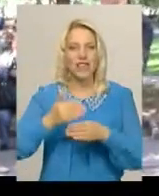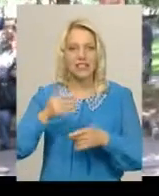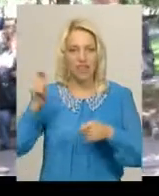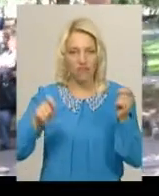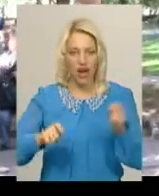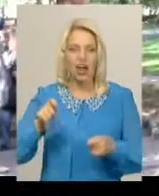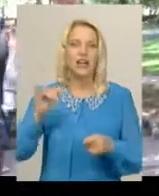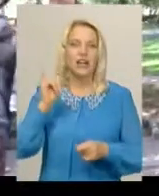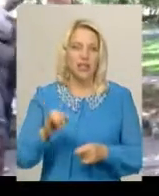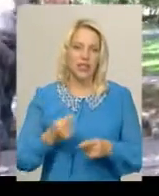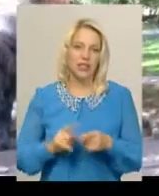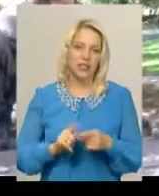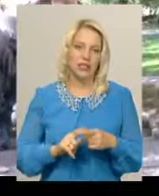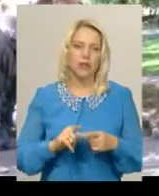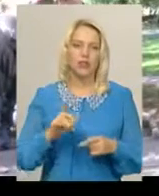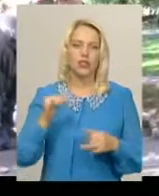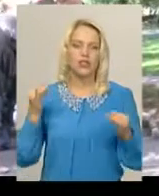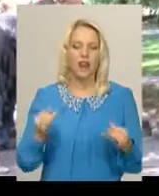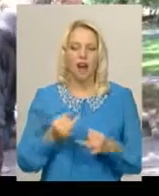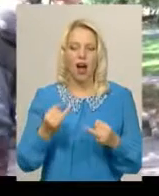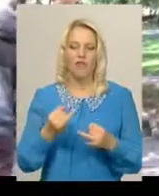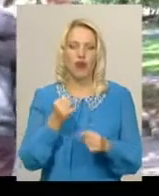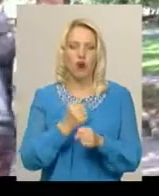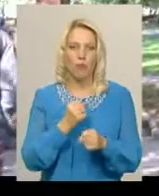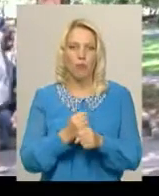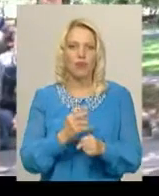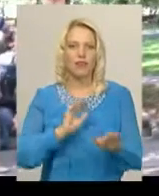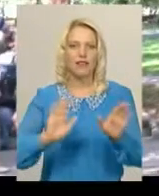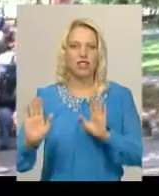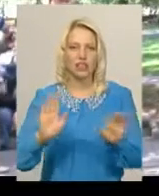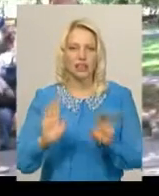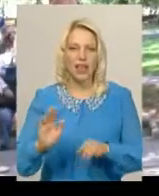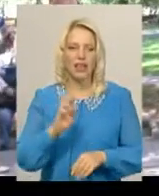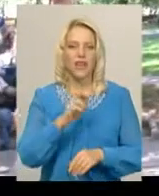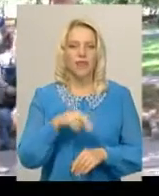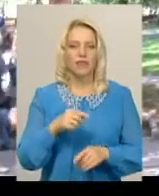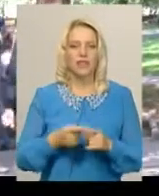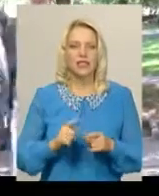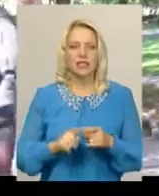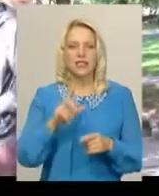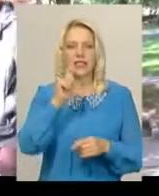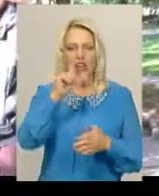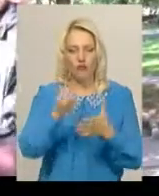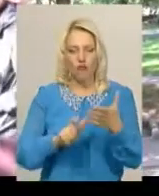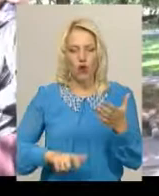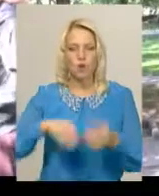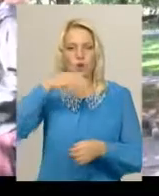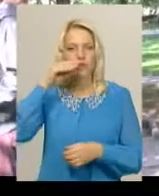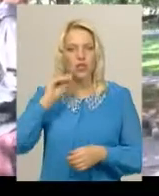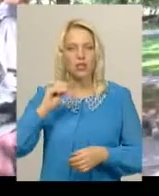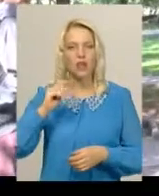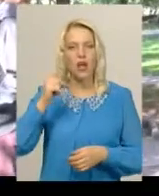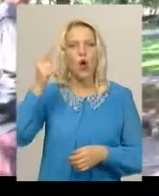робота режисера Брижаня Сергія, який є на цьому фестивалю. Це затворами Шевченка «Думи мої думи».